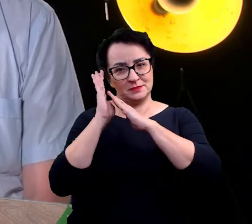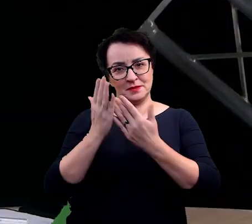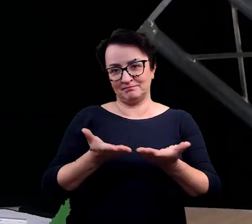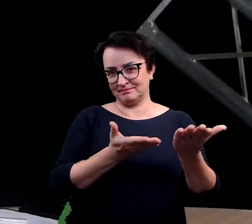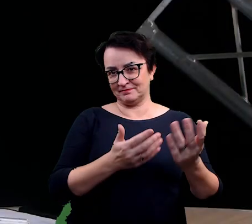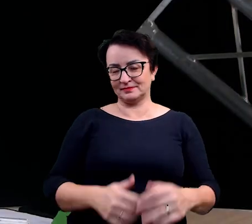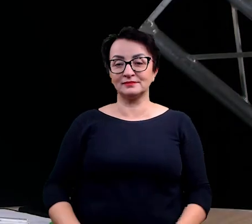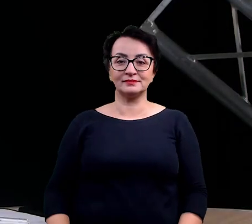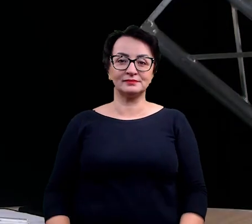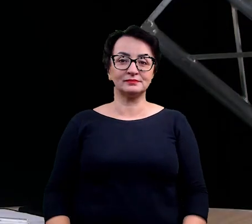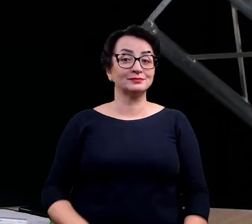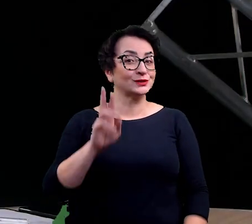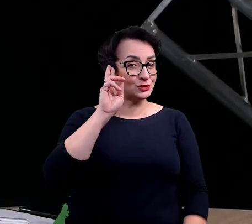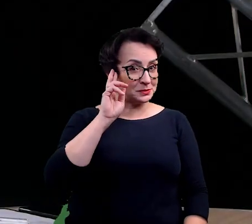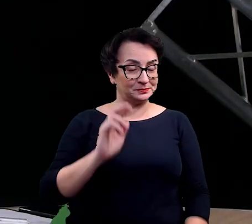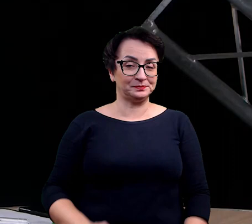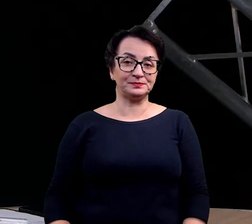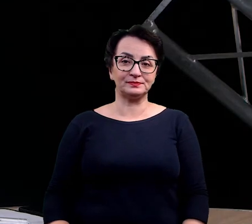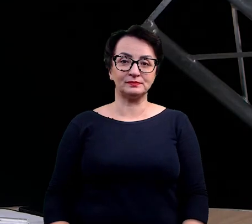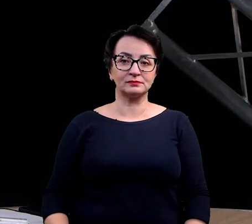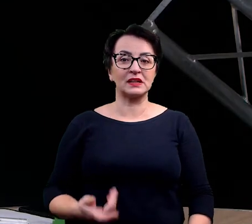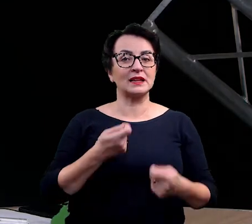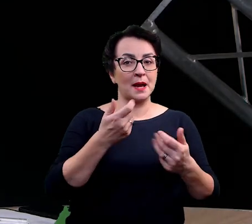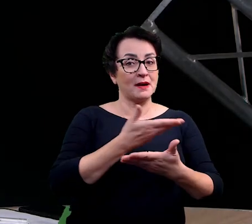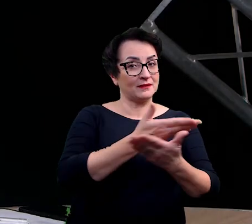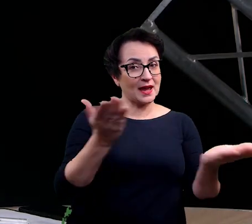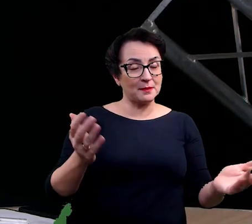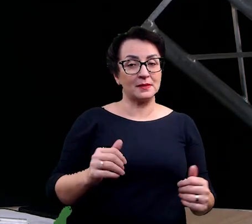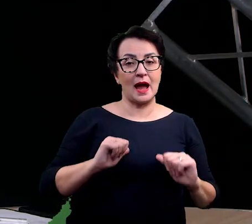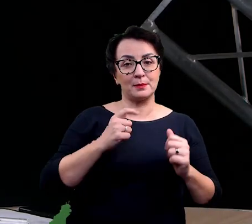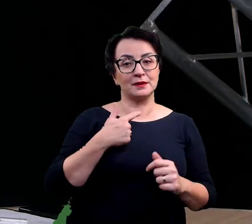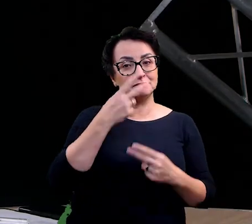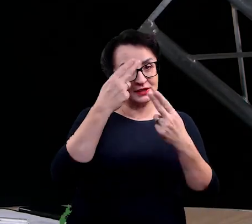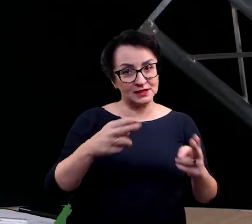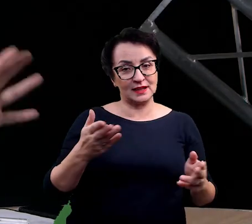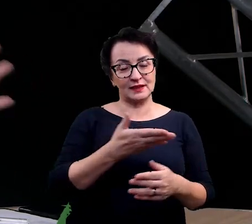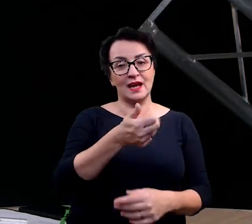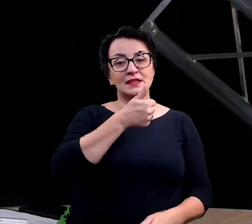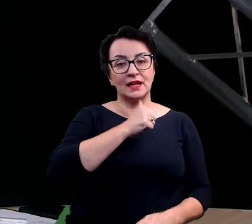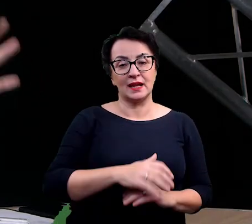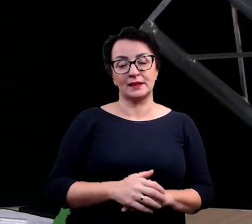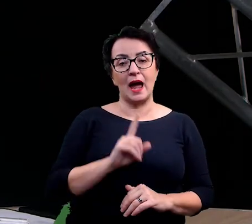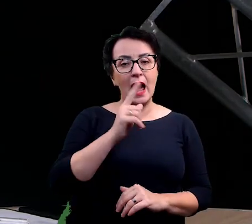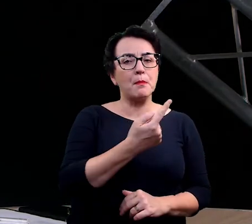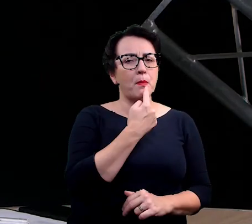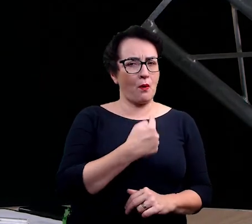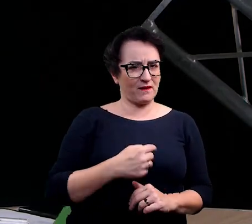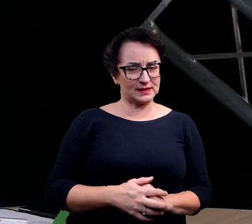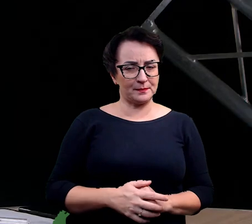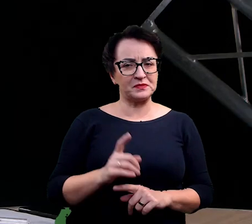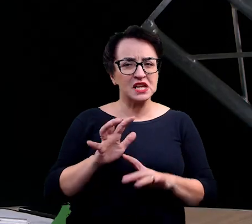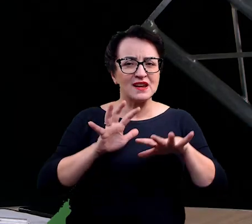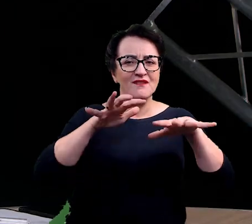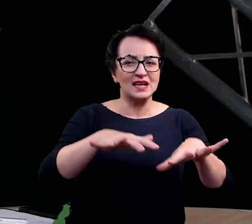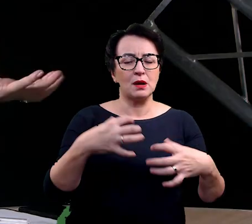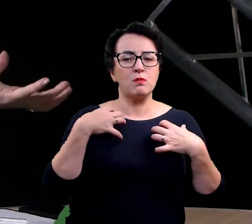cały czas. Rozumiem, czyli zachęcamy wszystkich do wizyty, ale powiedz mi, Pawle, bo tutaj pokazałeś nam inwazje biologiczne w